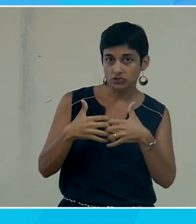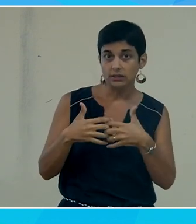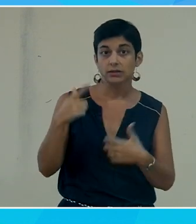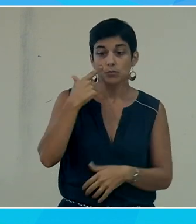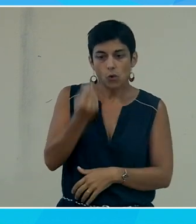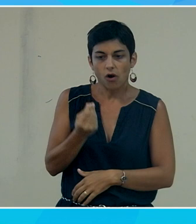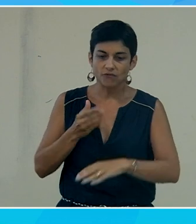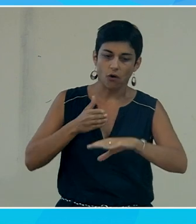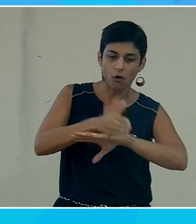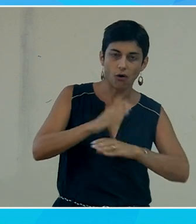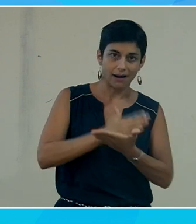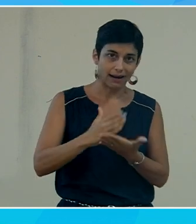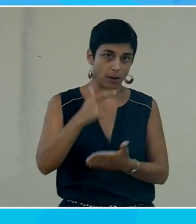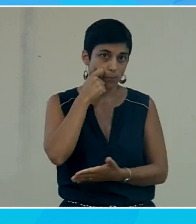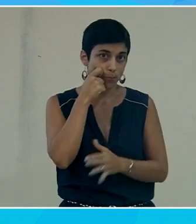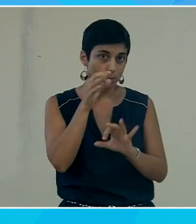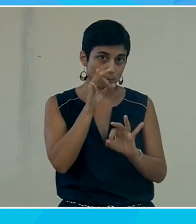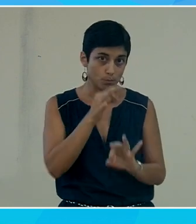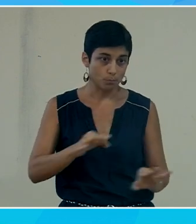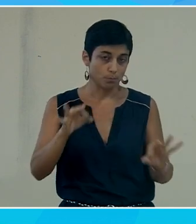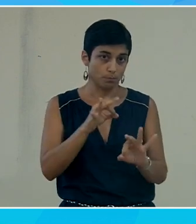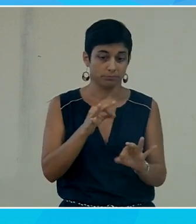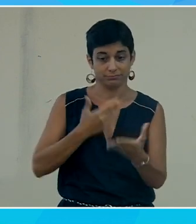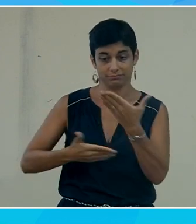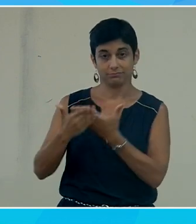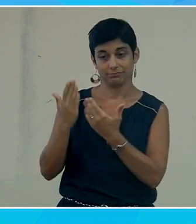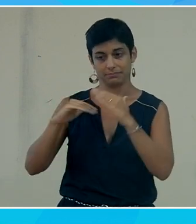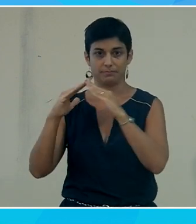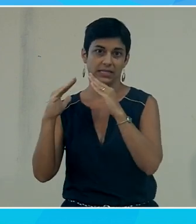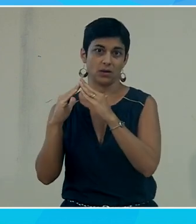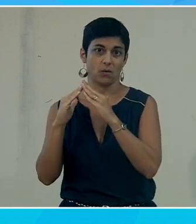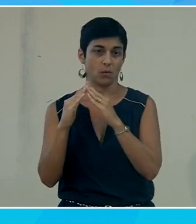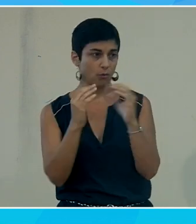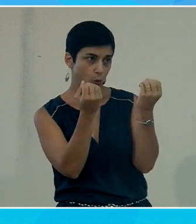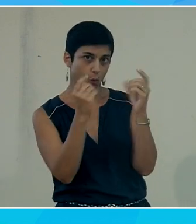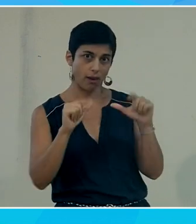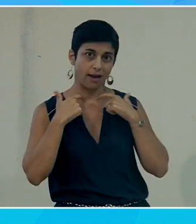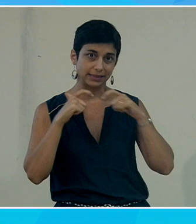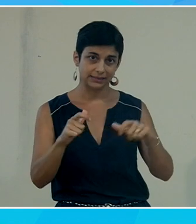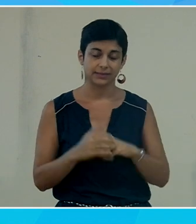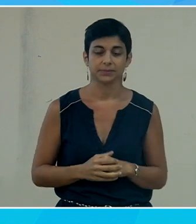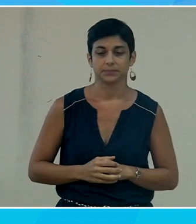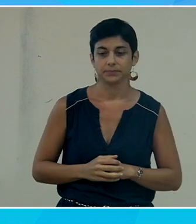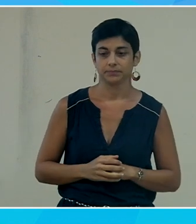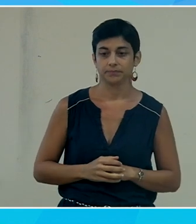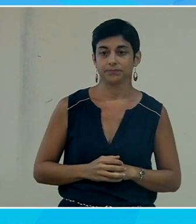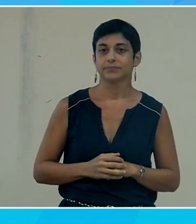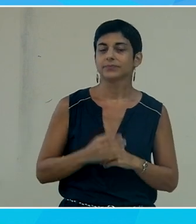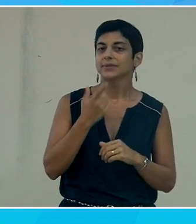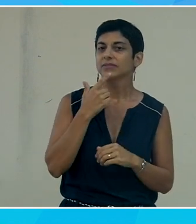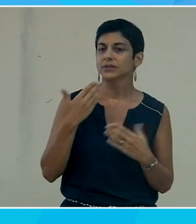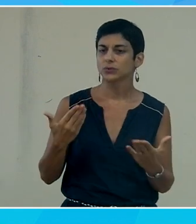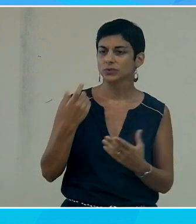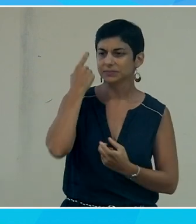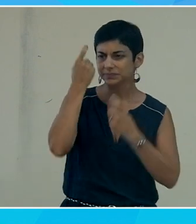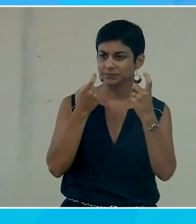peuvent pas venir en classe de pouvoir participer en fait à leur scolarité de façon normale donc la question est plus de se dire finalement à